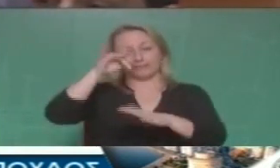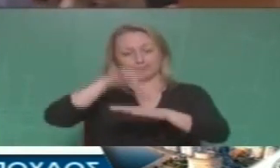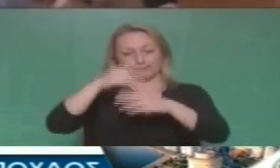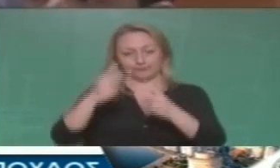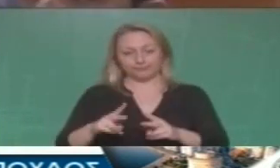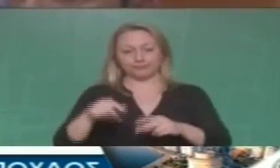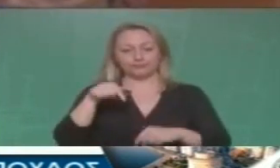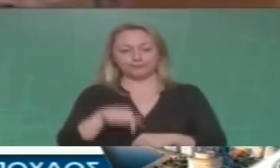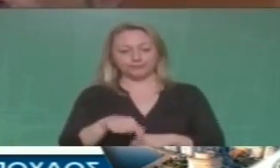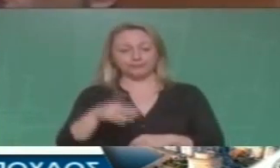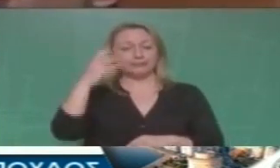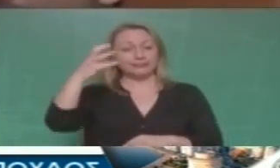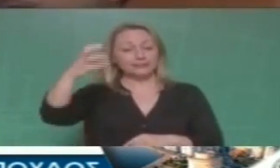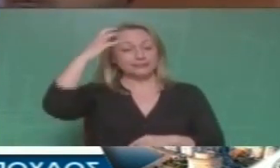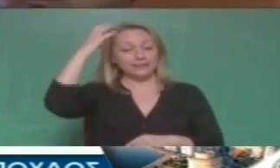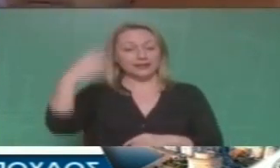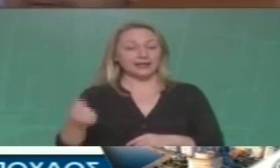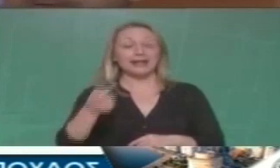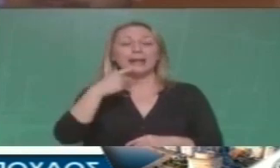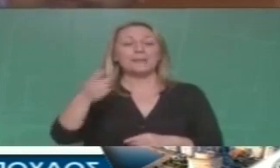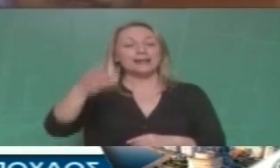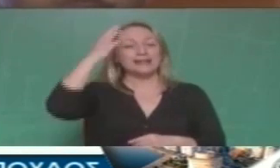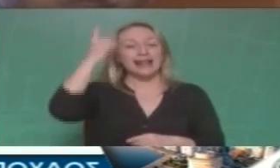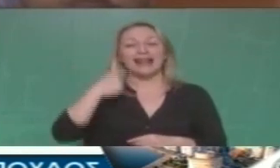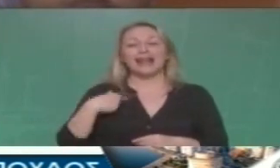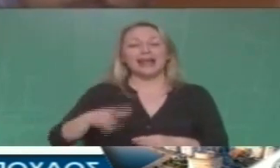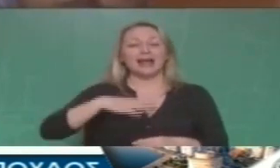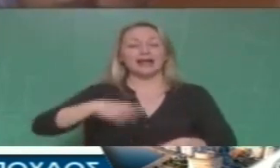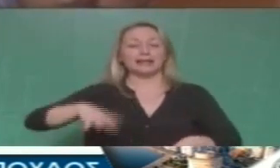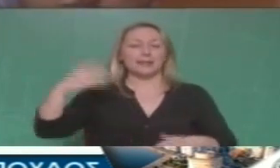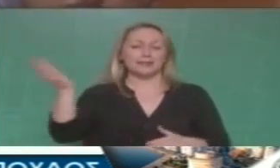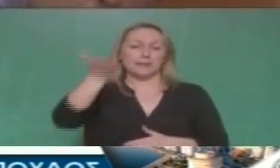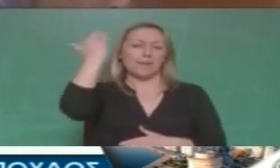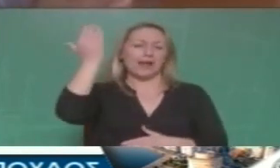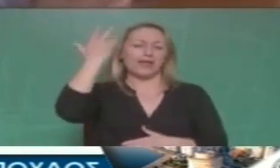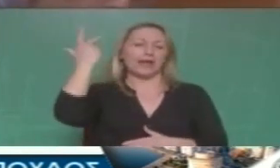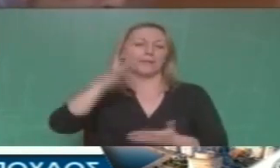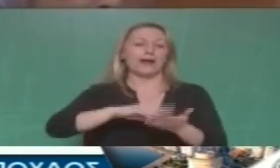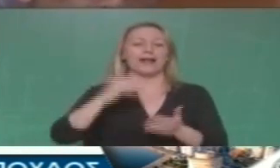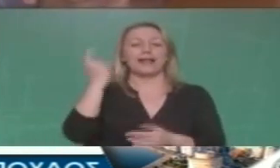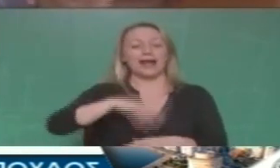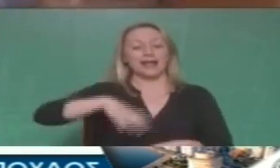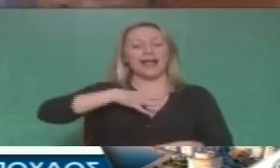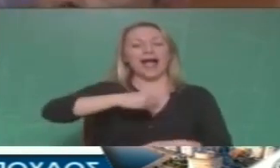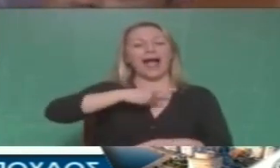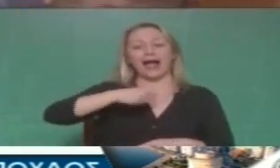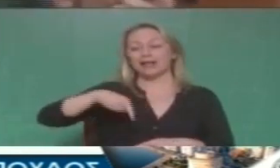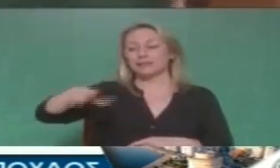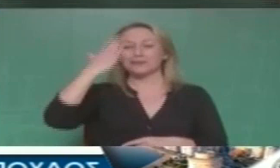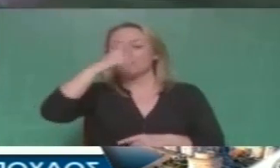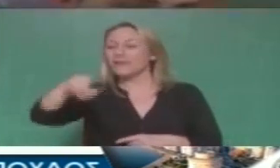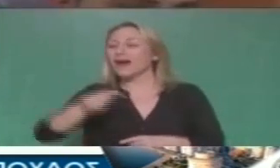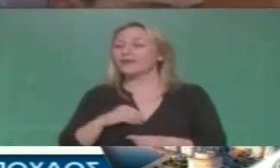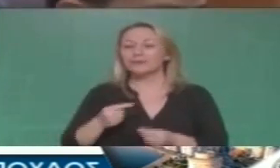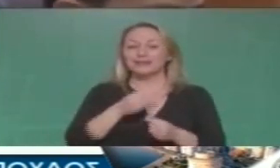θυμίζει με συγχωρεί την έκφραση χάντρες και κατρεφθάκια για τους Ιθαγενείς Πρόκειται για ψύχλο πρόκειται για δολώματα για να μειωθούν οι